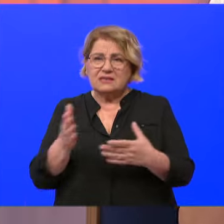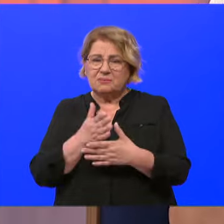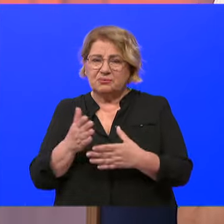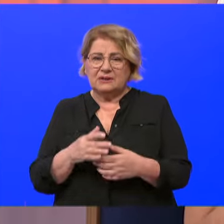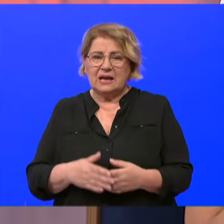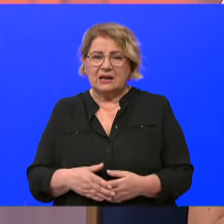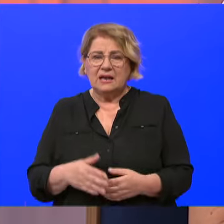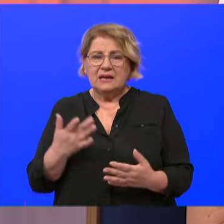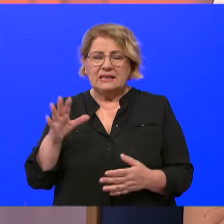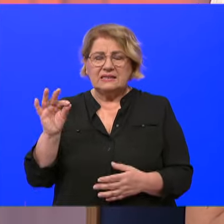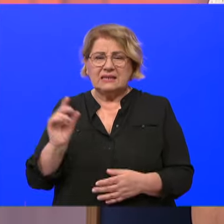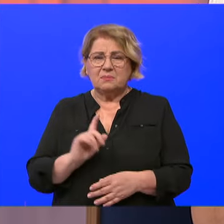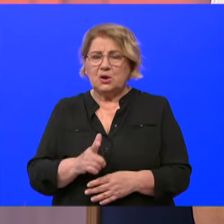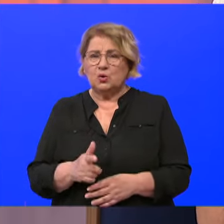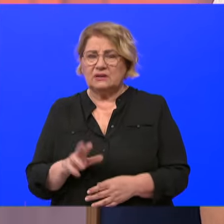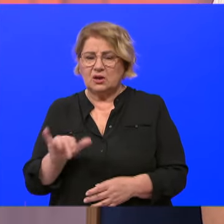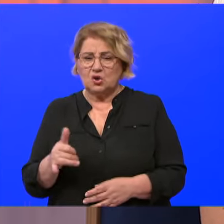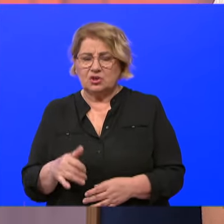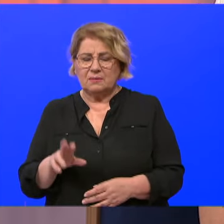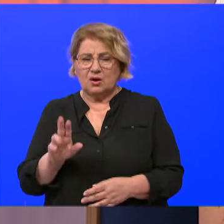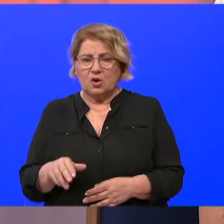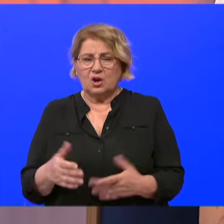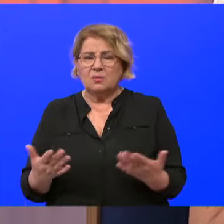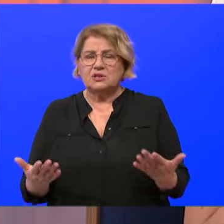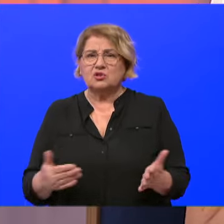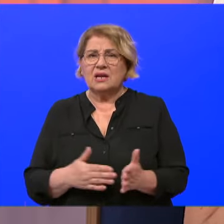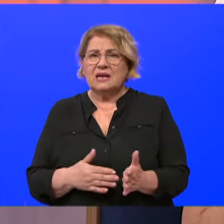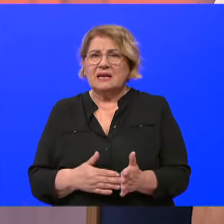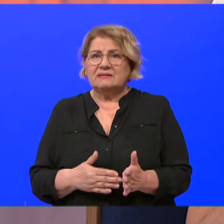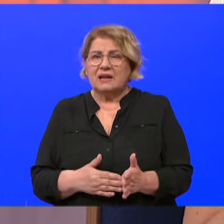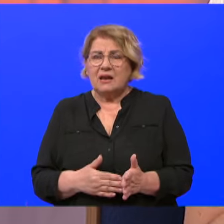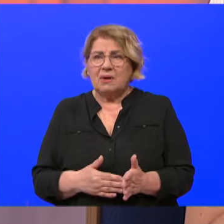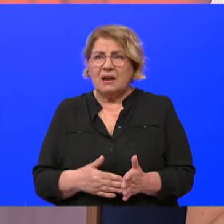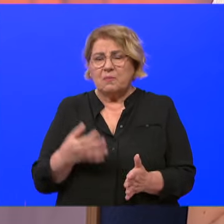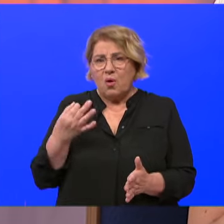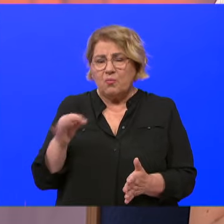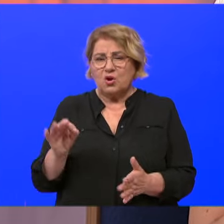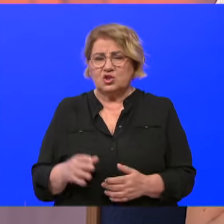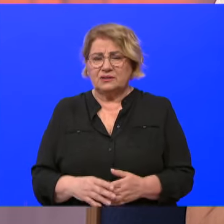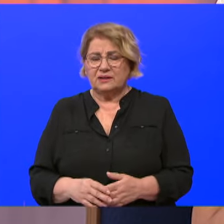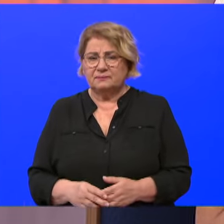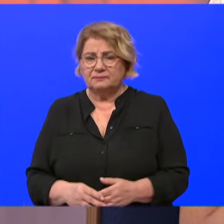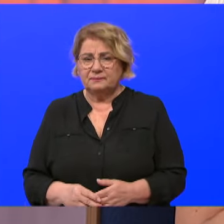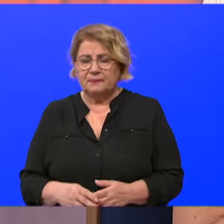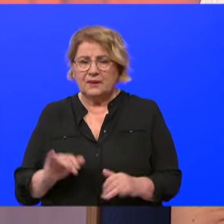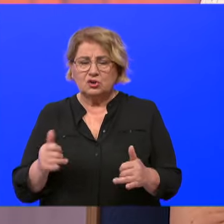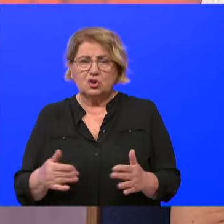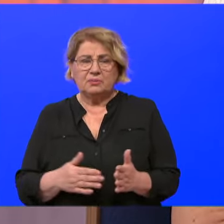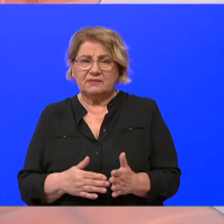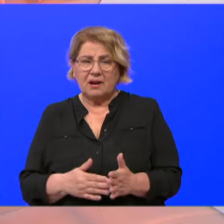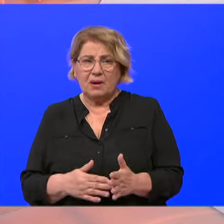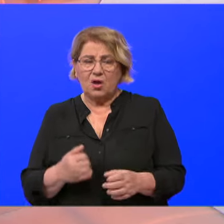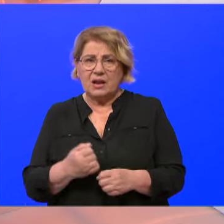mi kažu da imamo još samo 10 minuta, koliko bi se još neke stvari mogle unaprijediti, gospodine Violiću? Što još valja